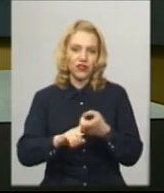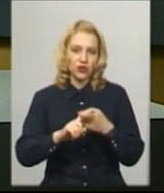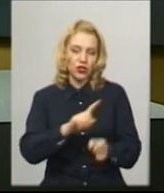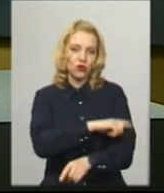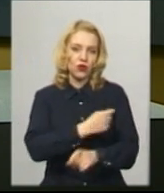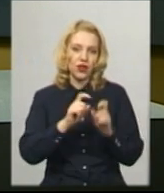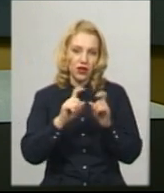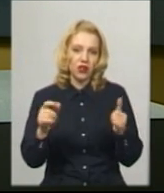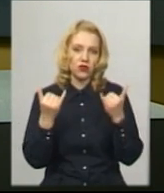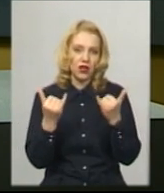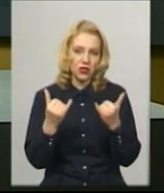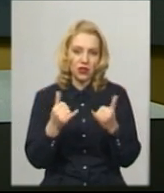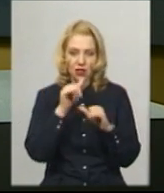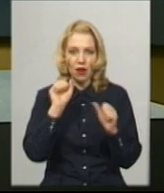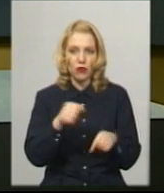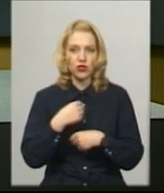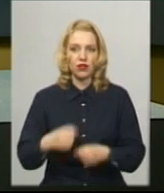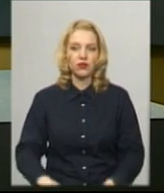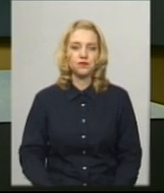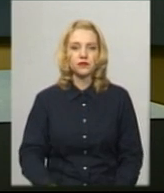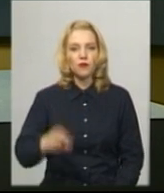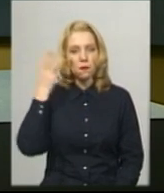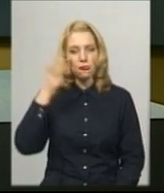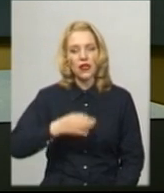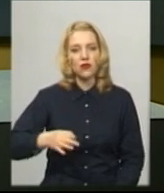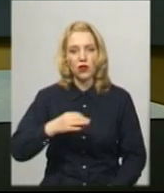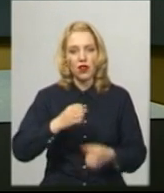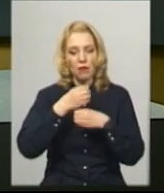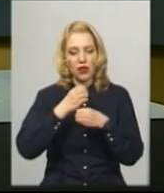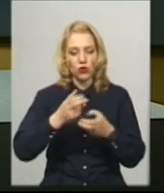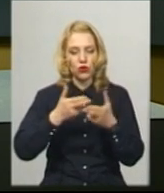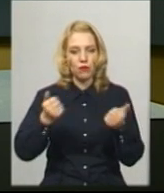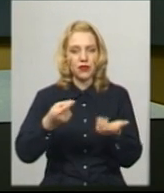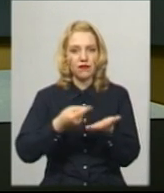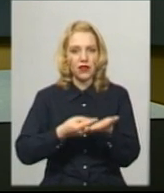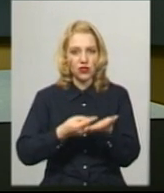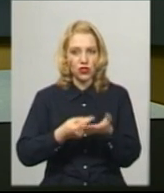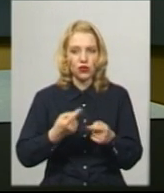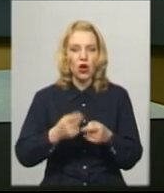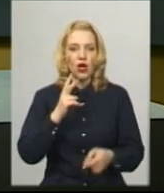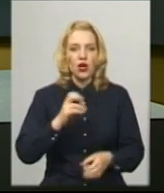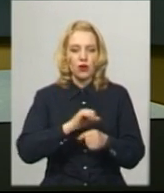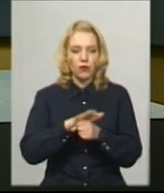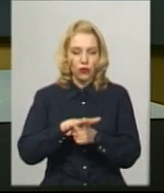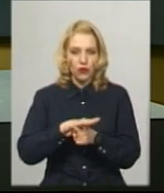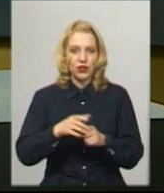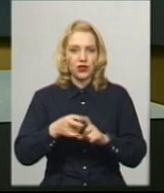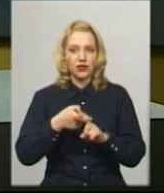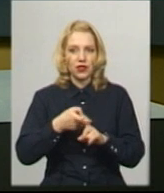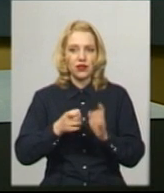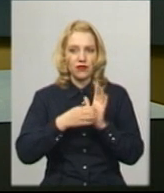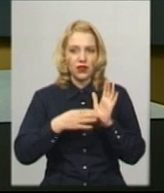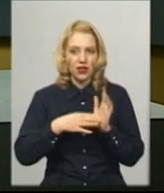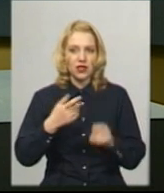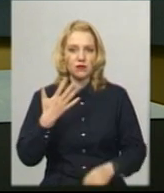неможливо. У Хмельницькій області лабораторно підтверджено COVID-19 у 51-річної жінки, яка працює